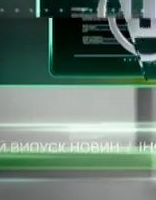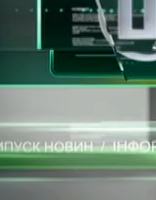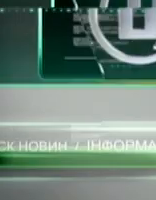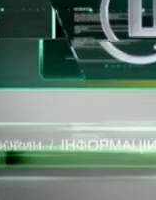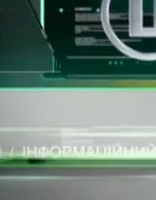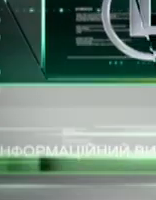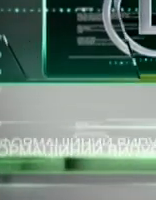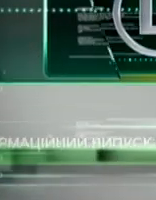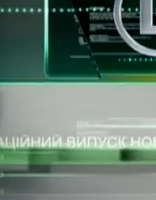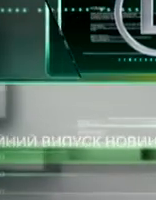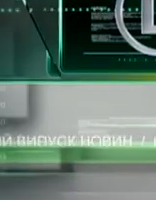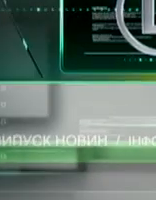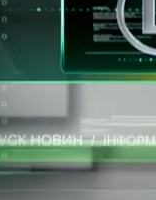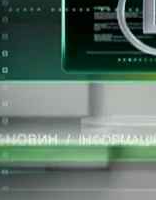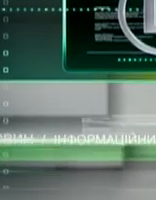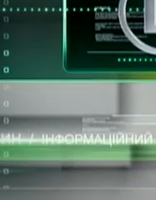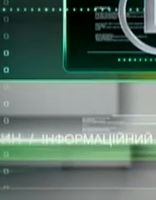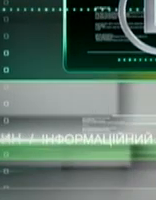.Егорова